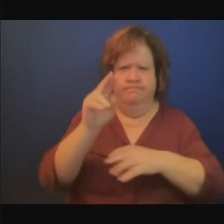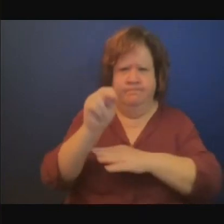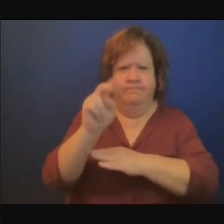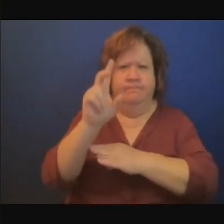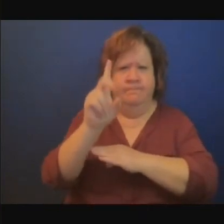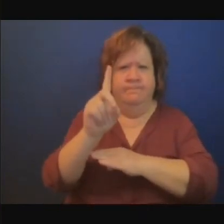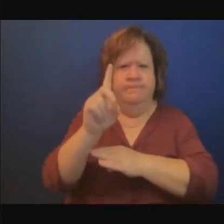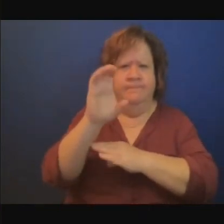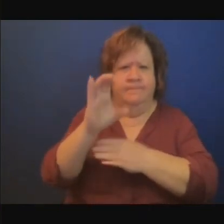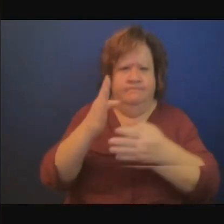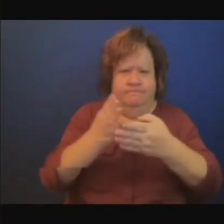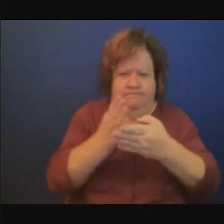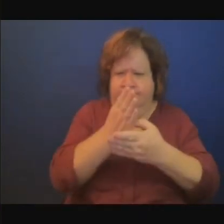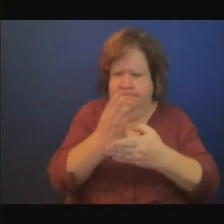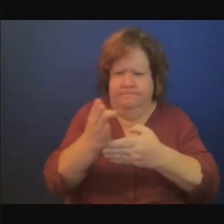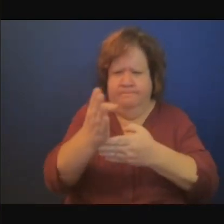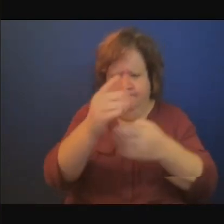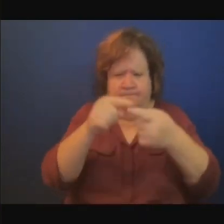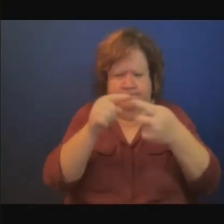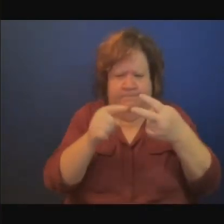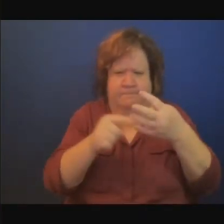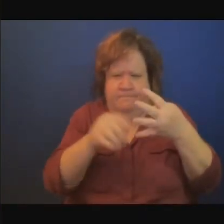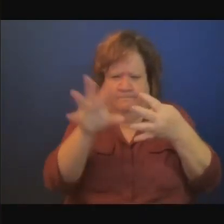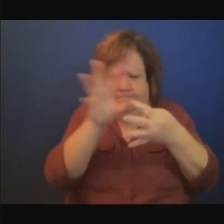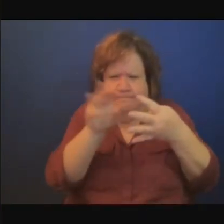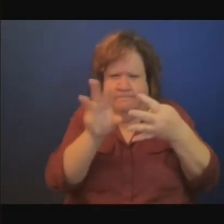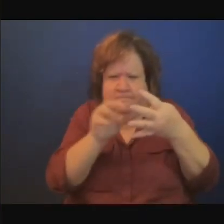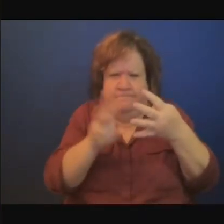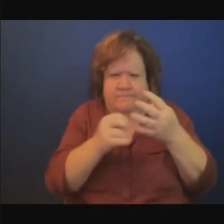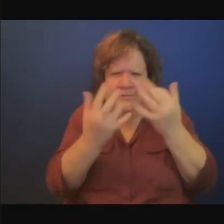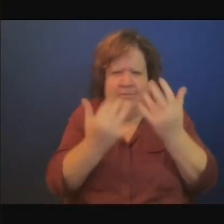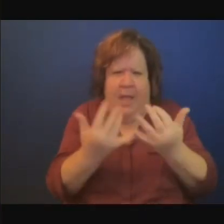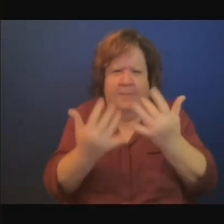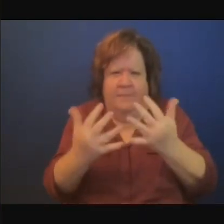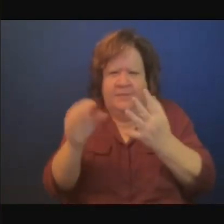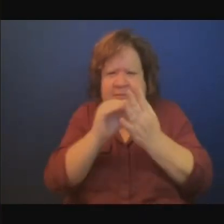ces documents ça c'était une première chose deuxièmement